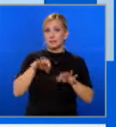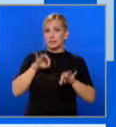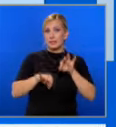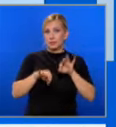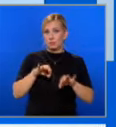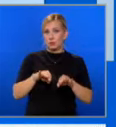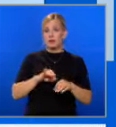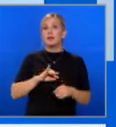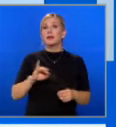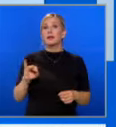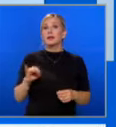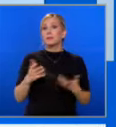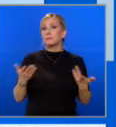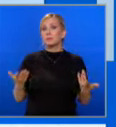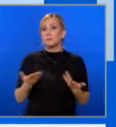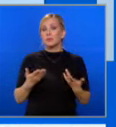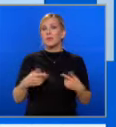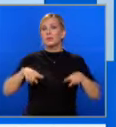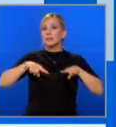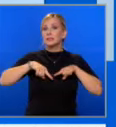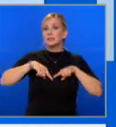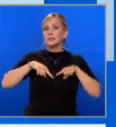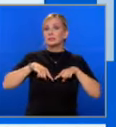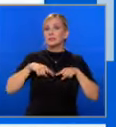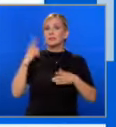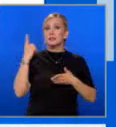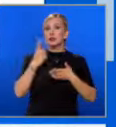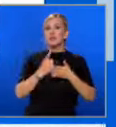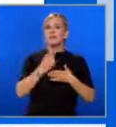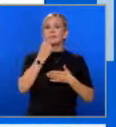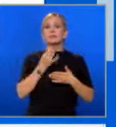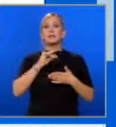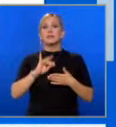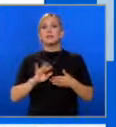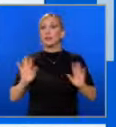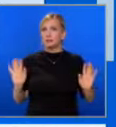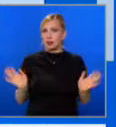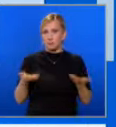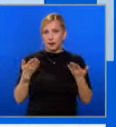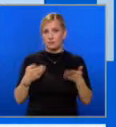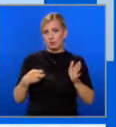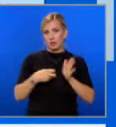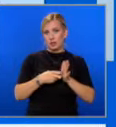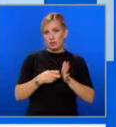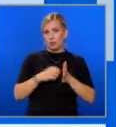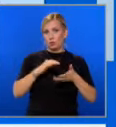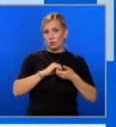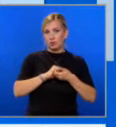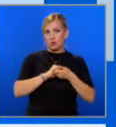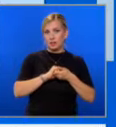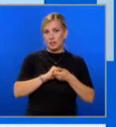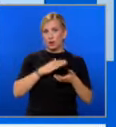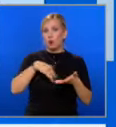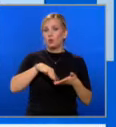и съответно Върховния административен съд задължава ЦИК незабавно да регистрира коалицията около Делян